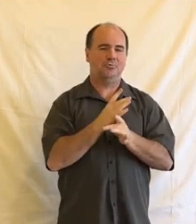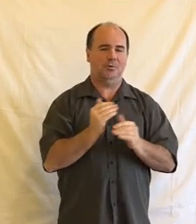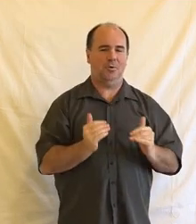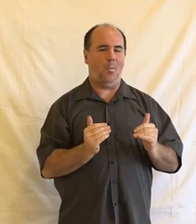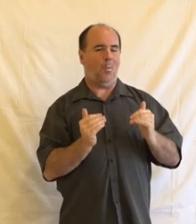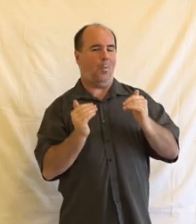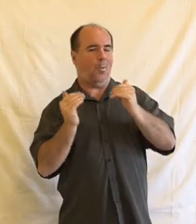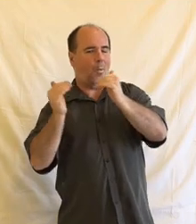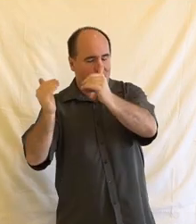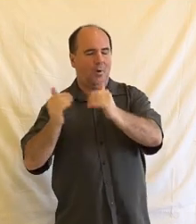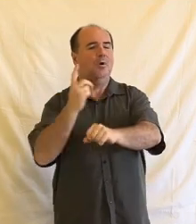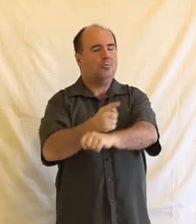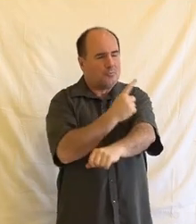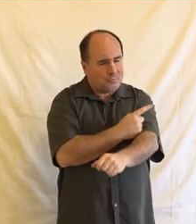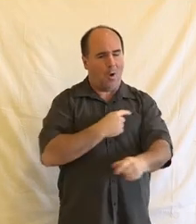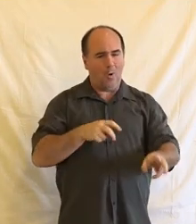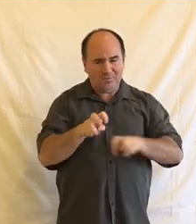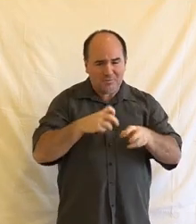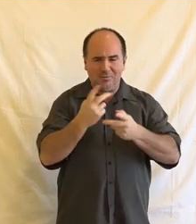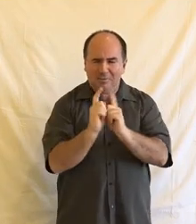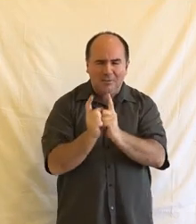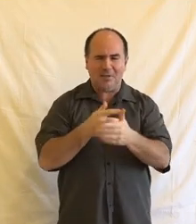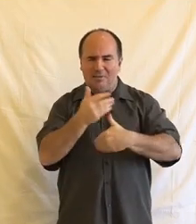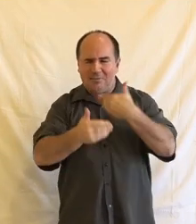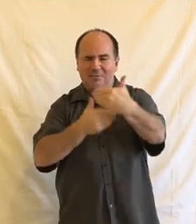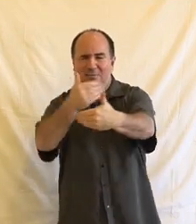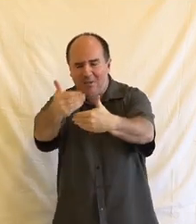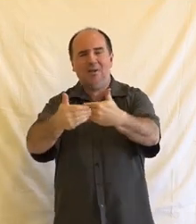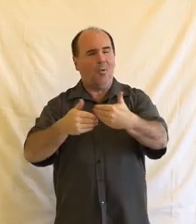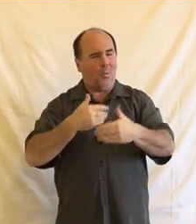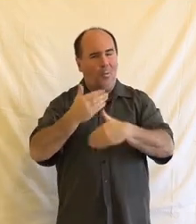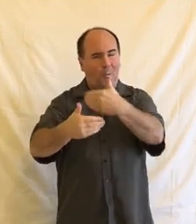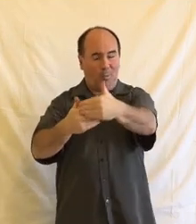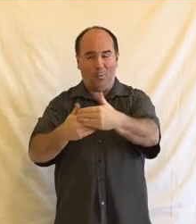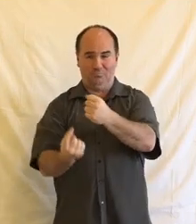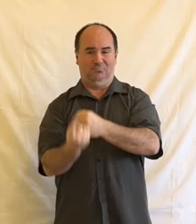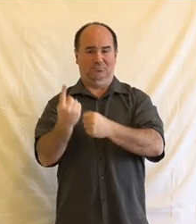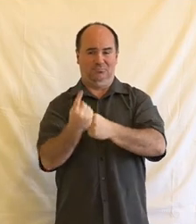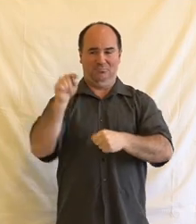v těch soudních řízeních a těch kontrolních mechanizmech ukázalo, odhalilo se, že tam byly určité